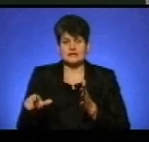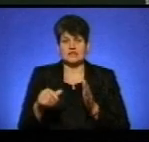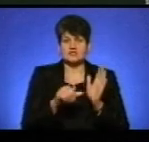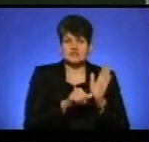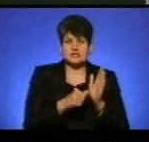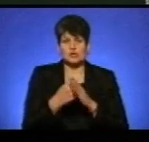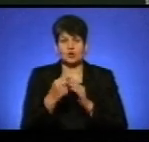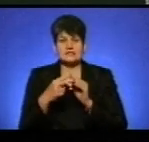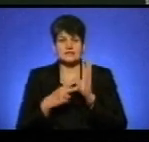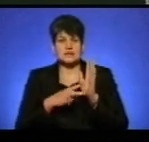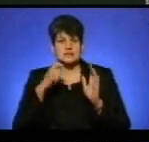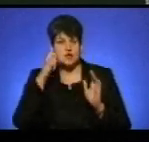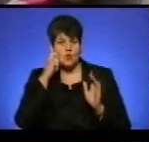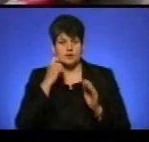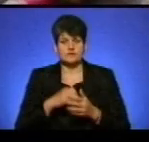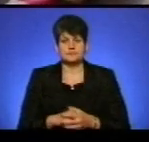до 17 років.